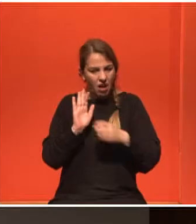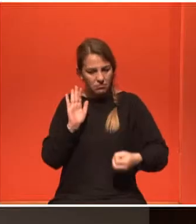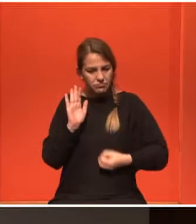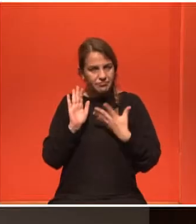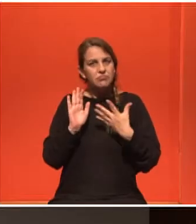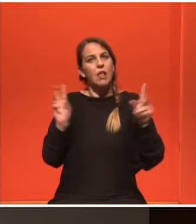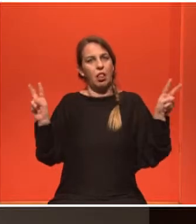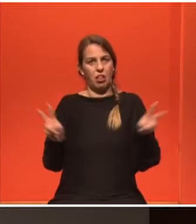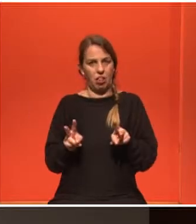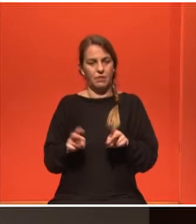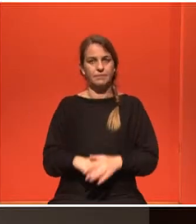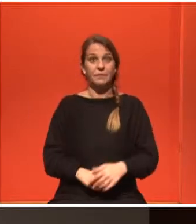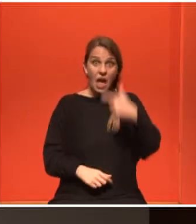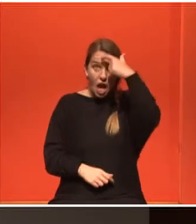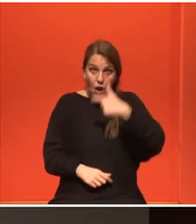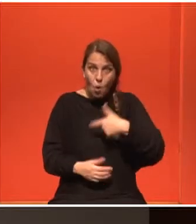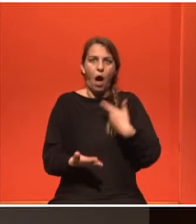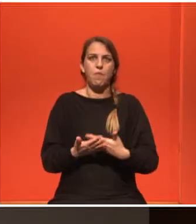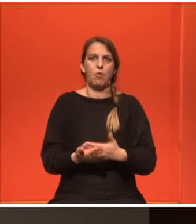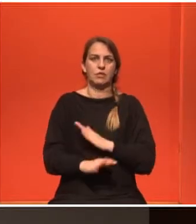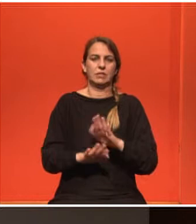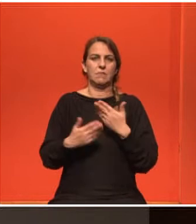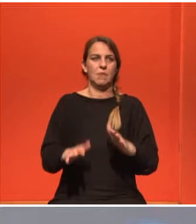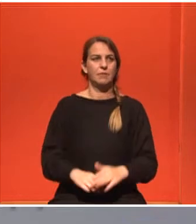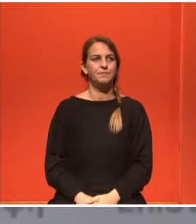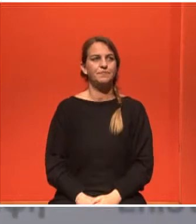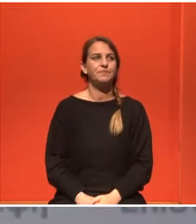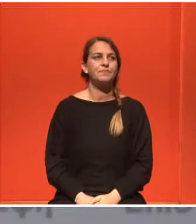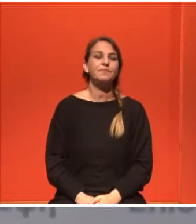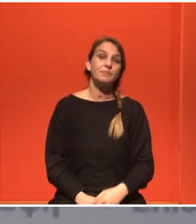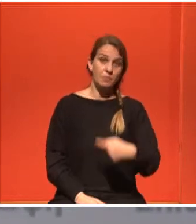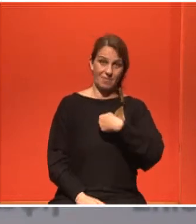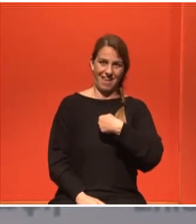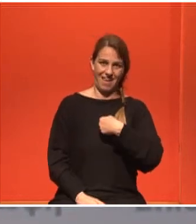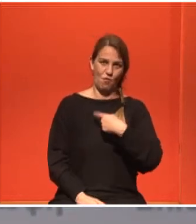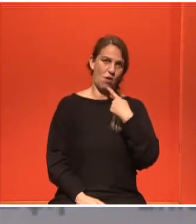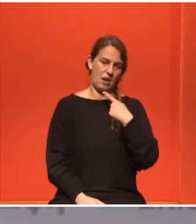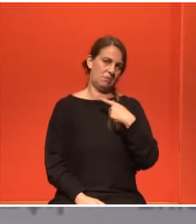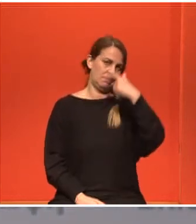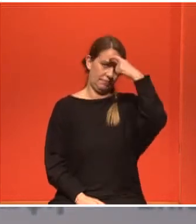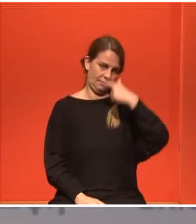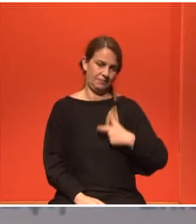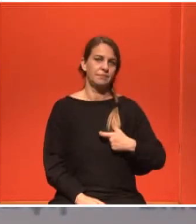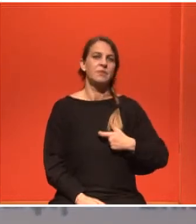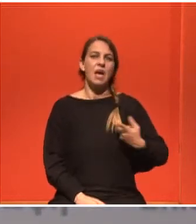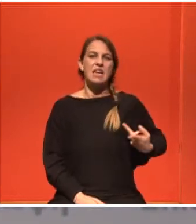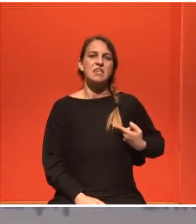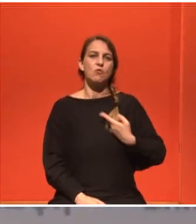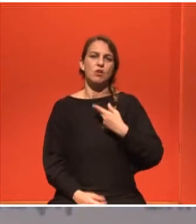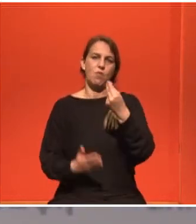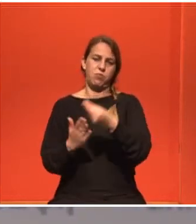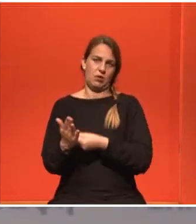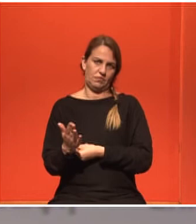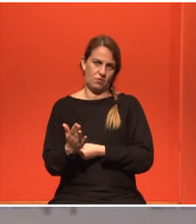Καταρίνα. Εγώ είμαι στην κατηγορία που λέει η Ρεγίνα ότι έκανα και αρκετά χειρουργία. Η αλήθεια είναι. Οπότε